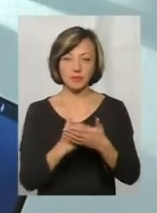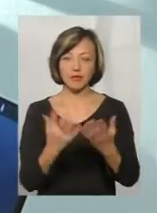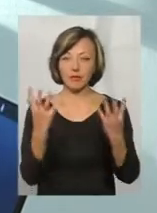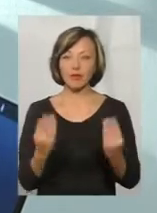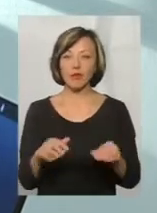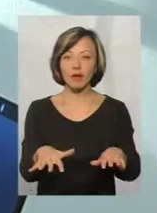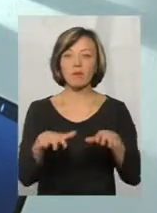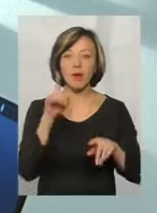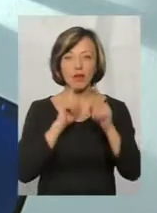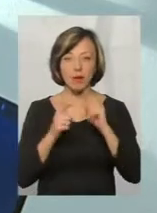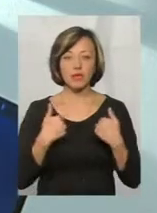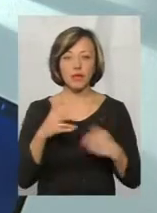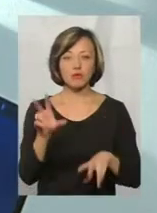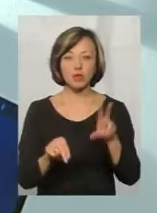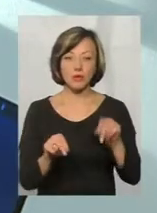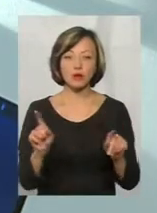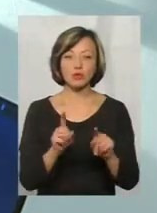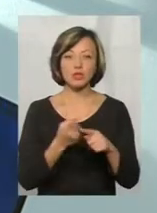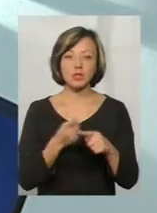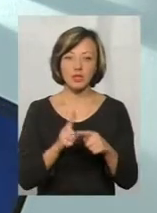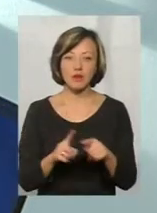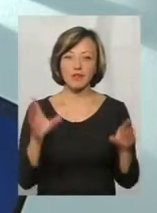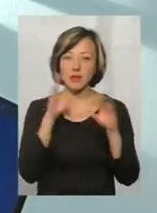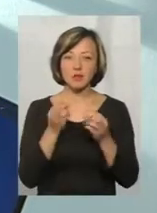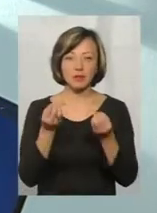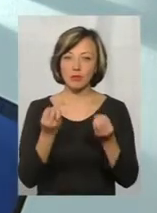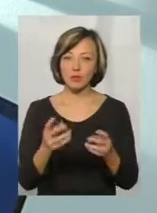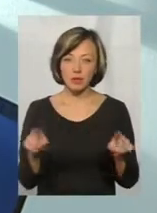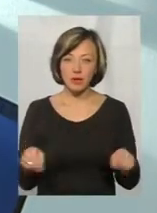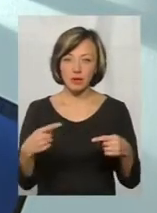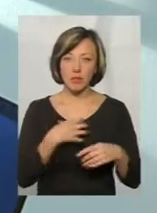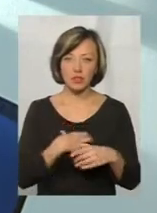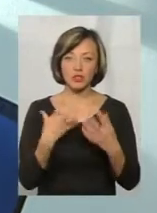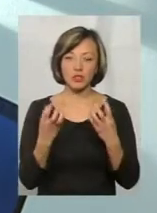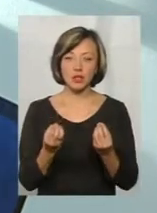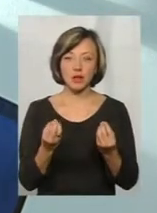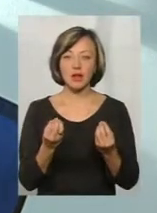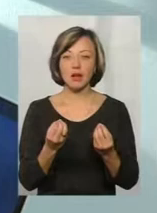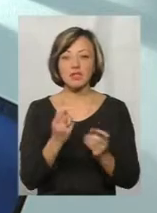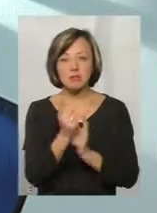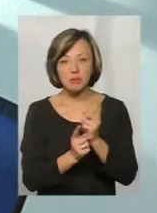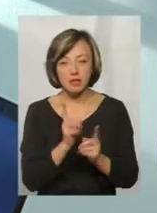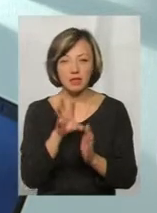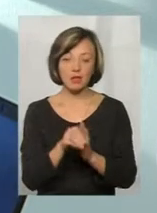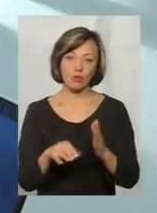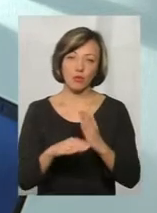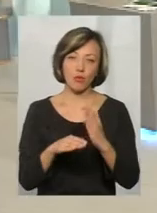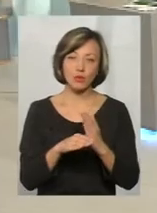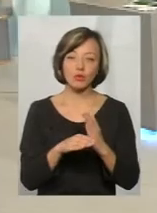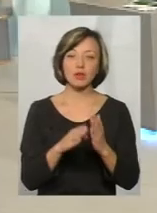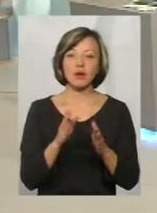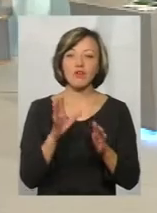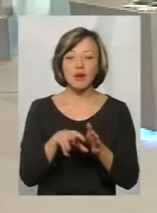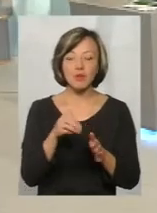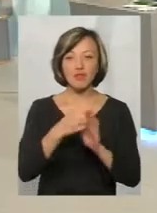парламенту. І я сподіваюся, що це вдасться не просто підняти в пріоритетах, а ще продавити якісь зміни, які допоможуть нам спостерігати